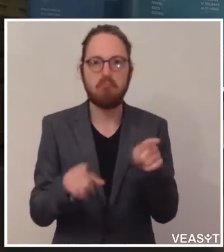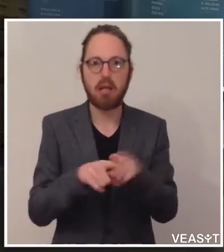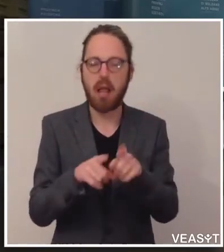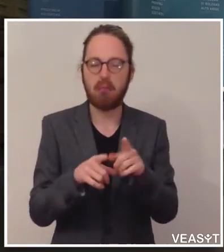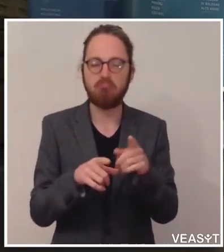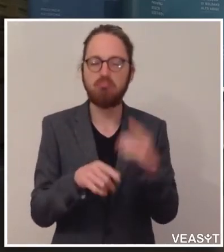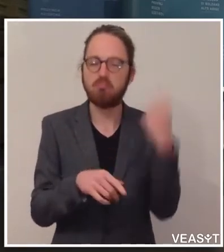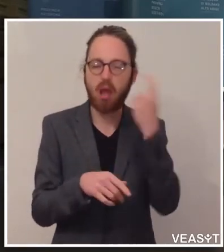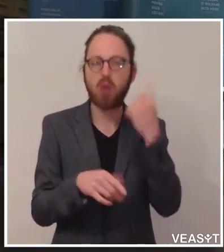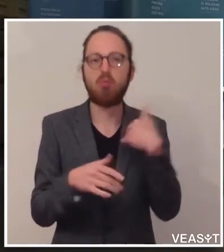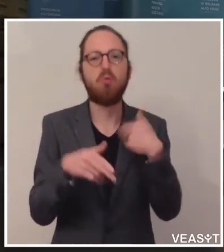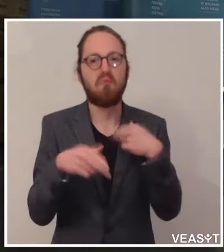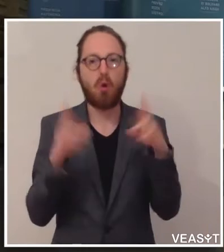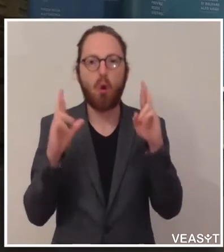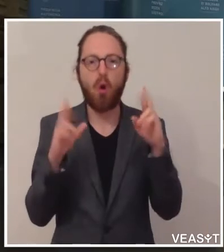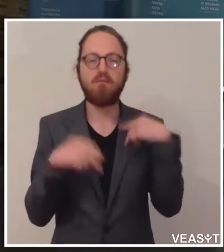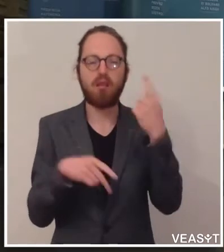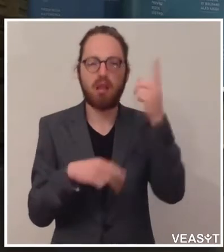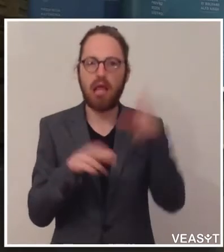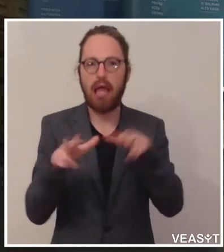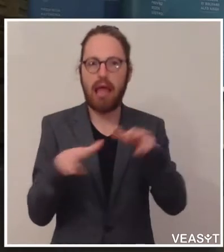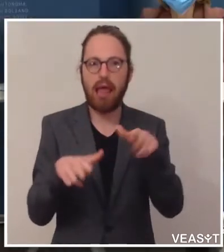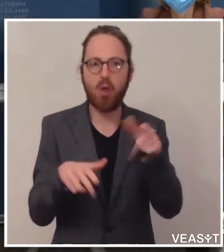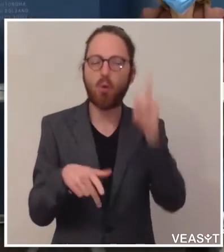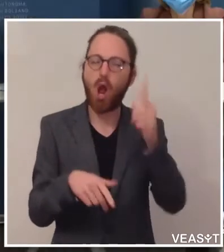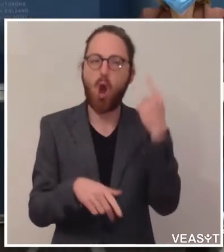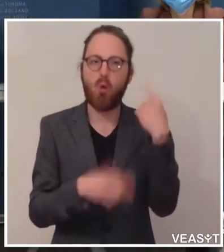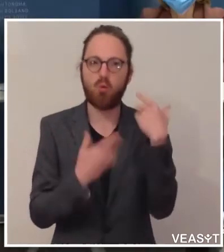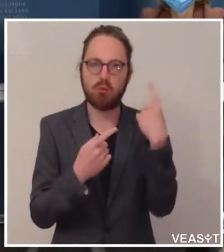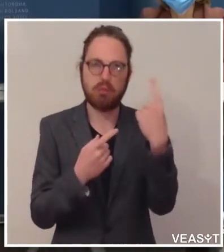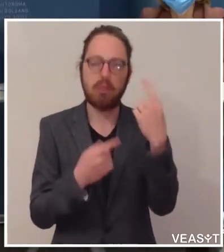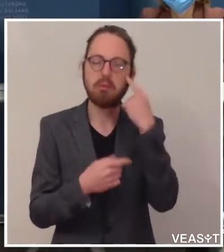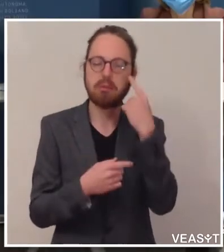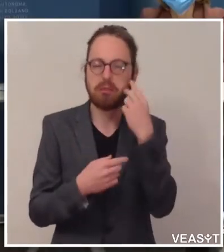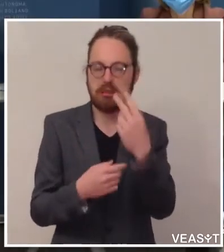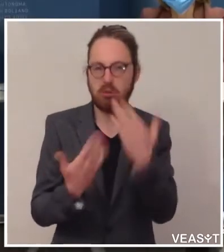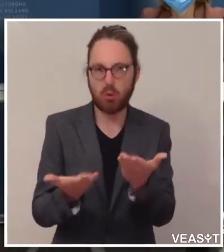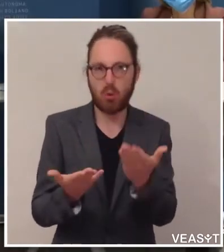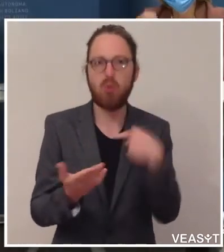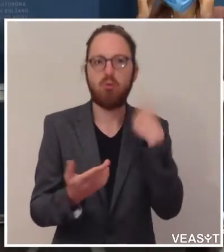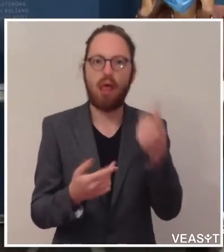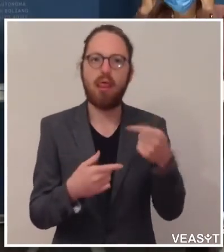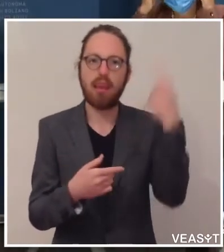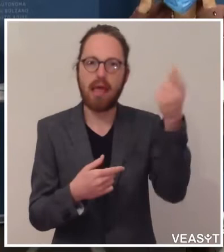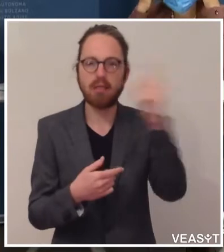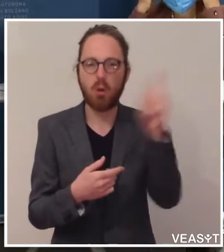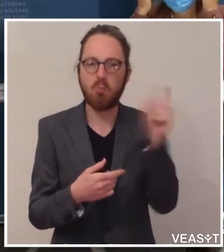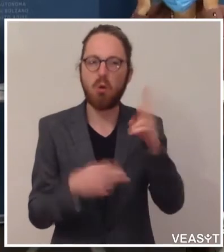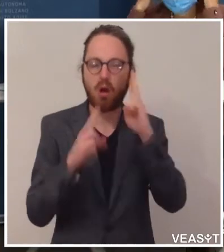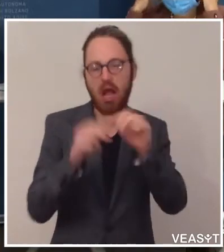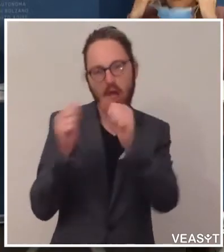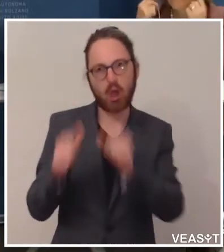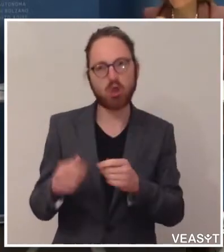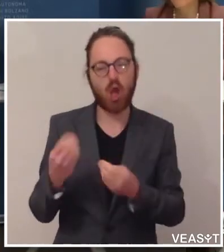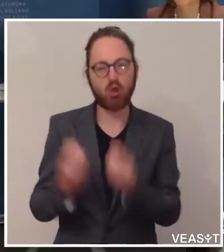auch so sieht und dass wir dann in den nächsten Wochen entsprechend einen Gestaltungsspielraum erhalten. Soweit von meiner Seite und nun das